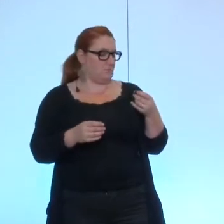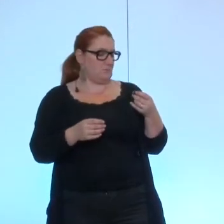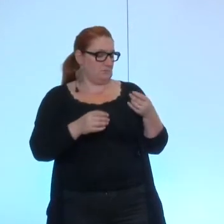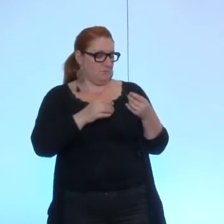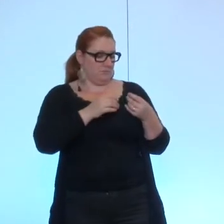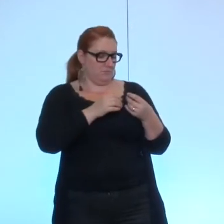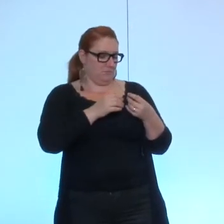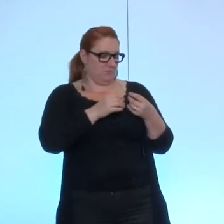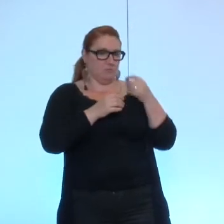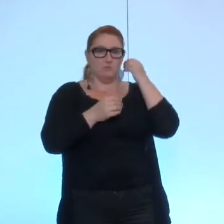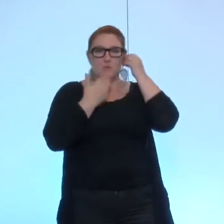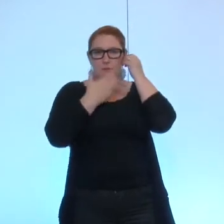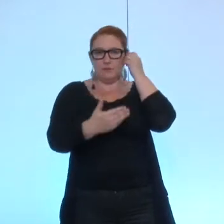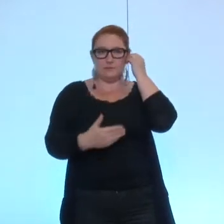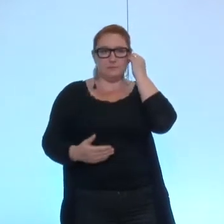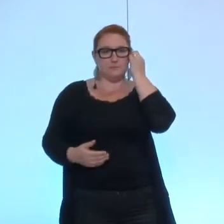Merci.